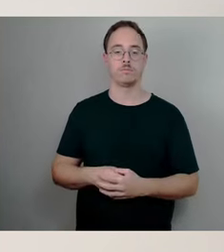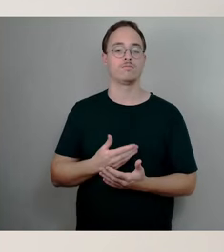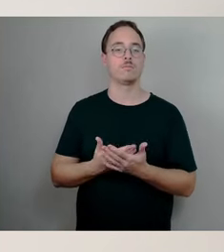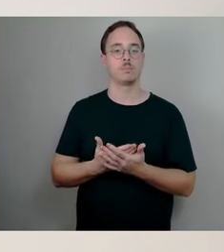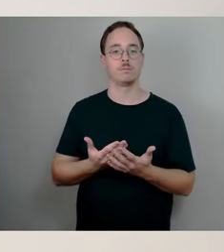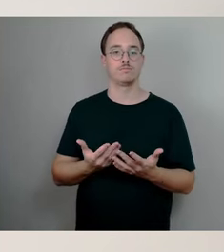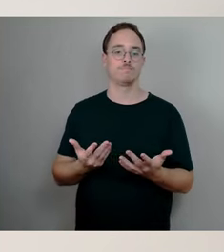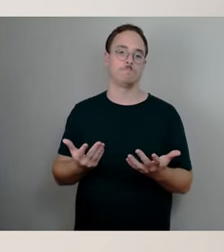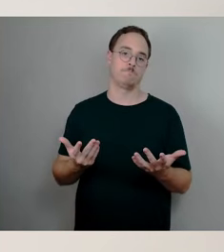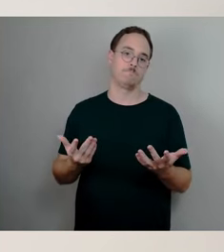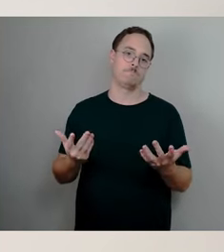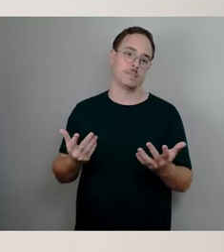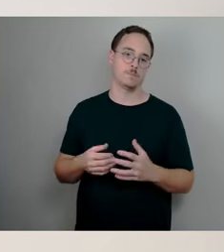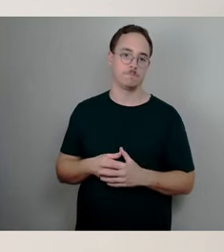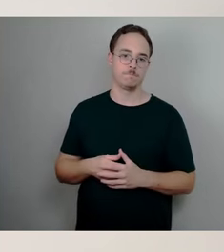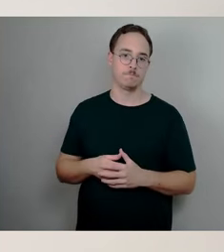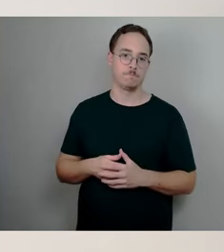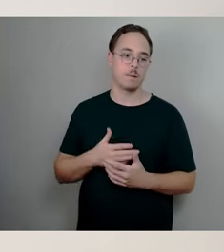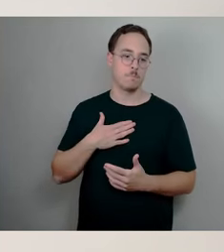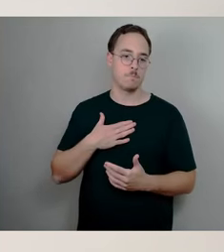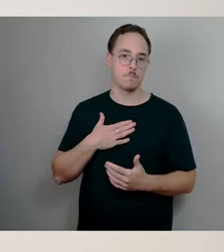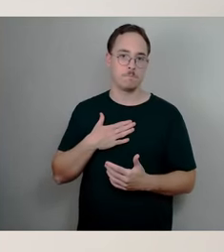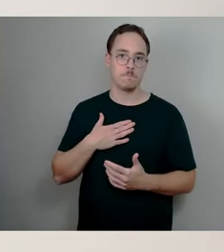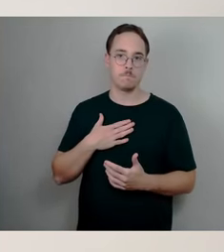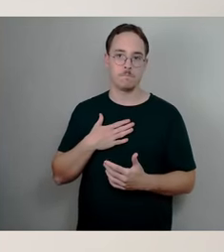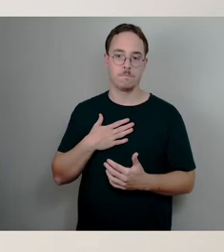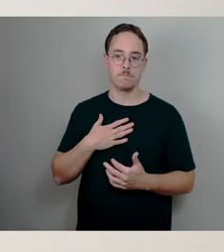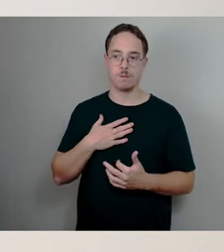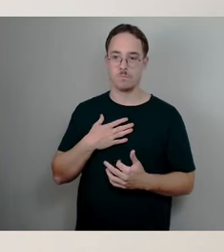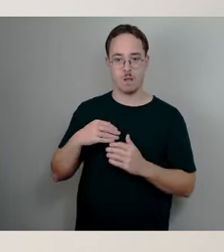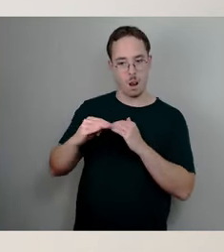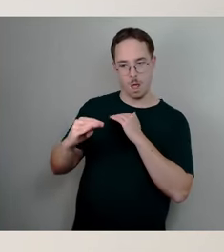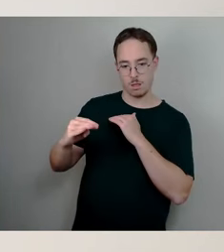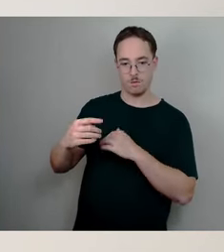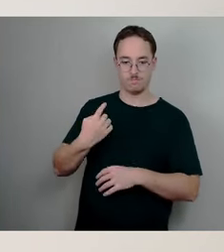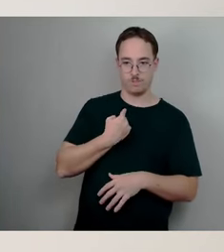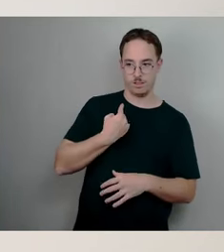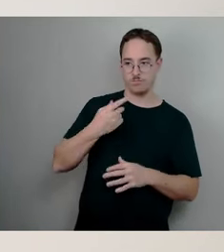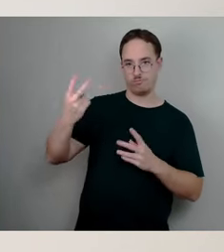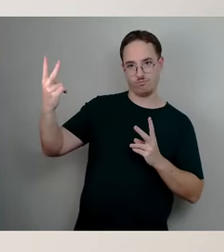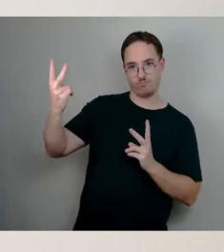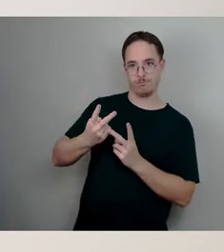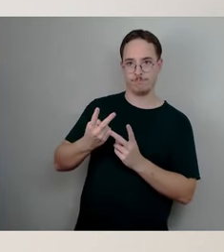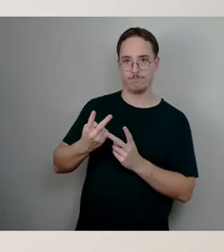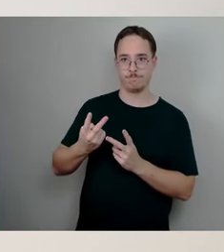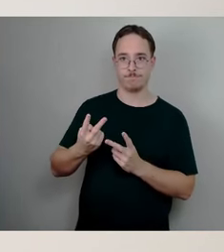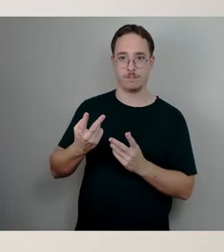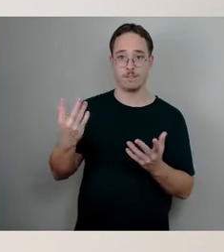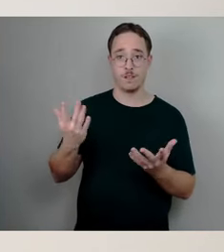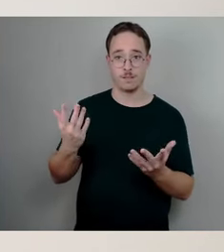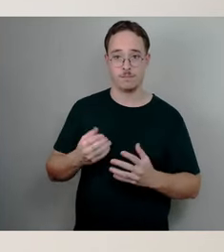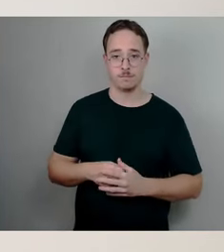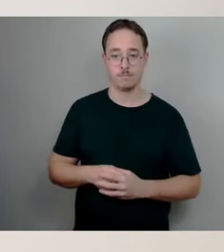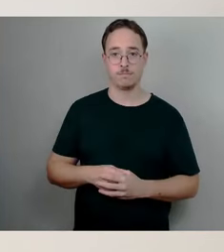Aber wo wir uns unbestritten einig sind, dass wir hier ein großes Augenmerk darauf